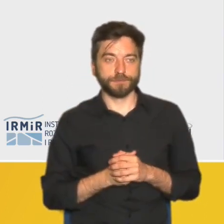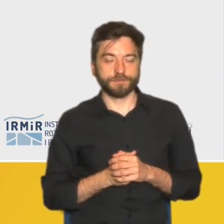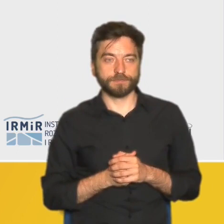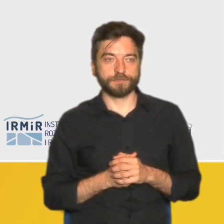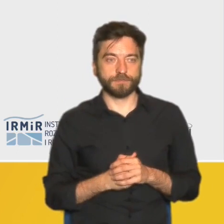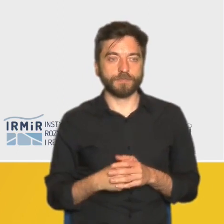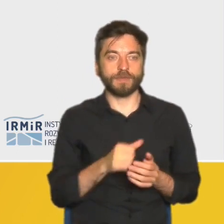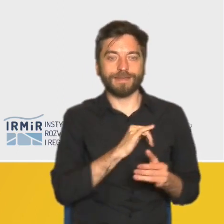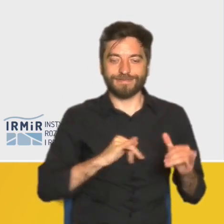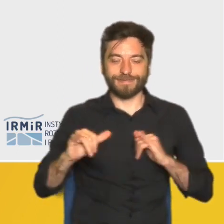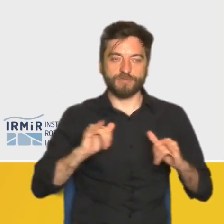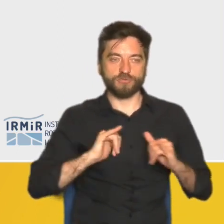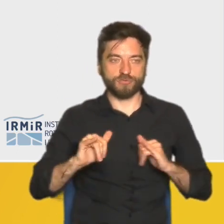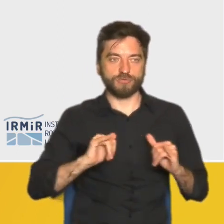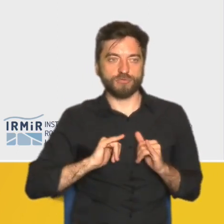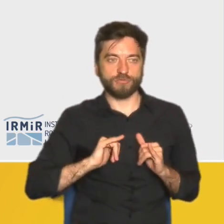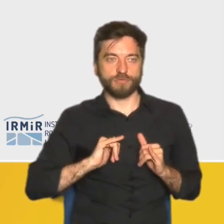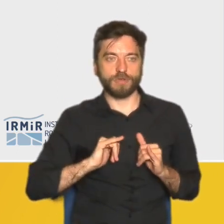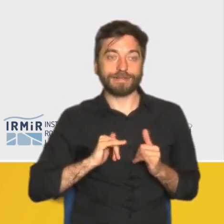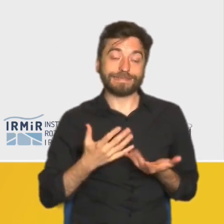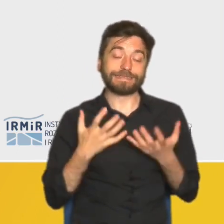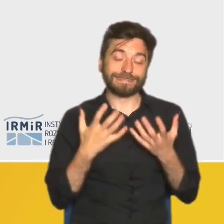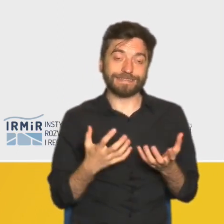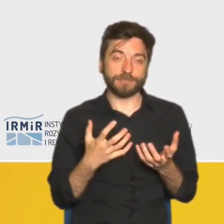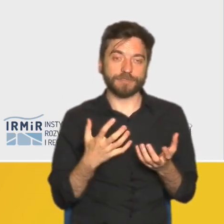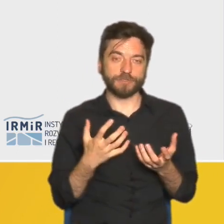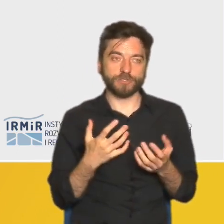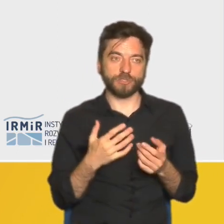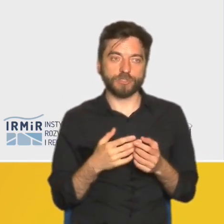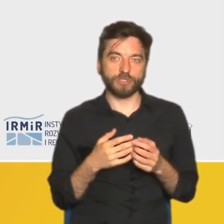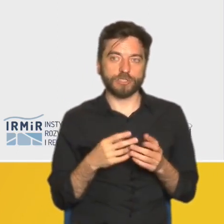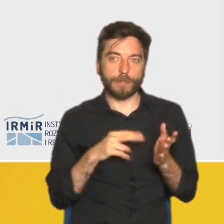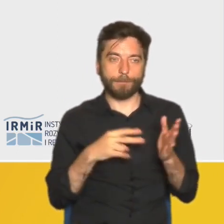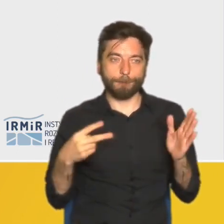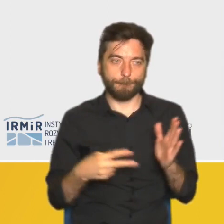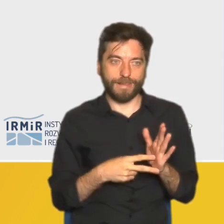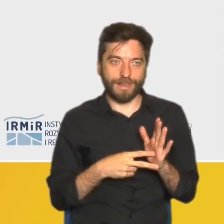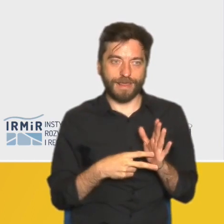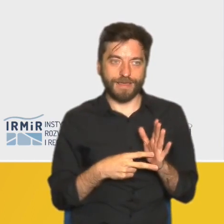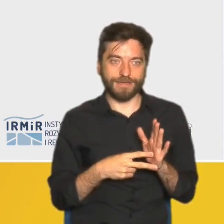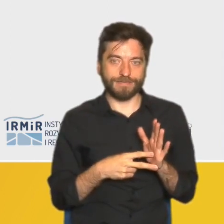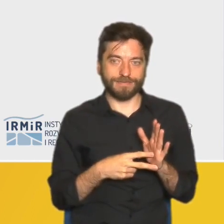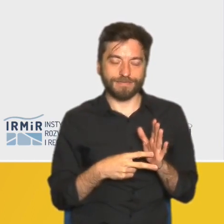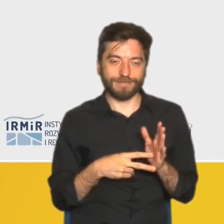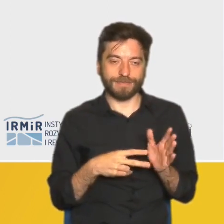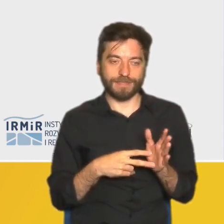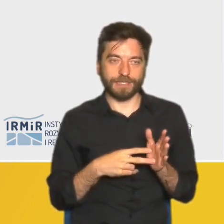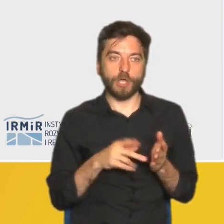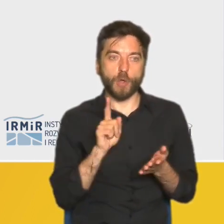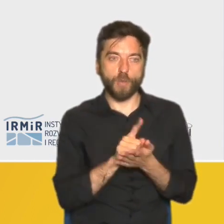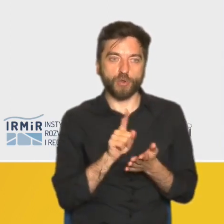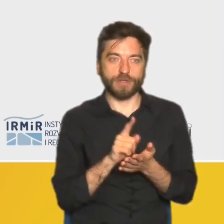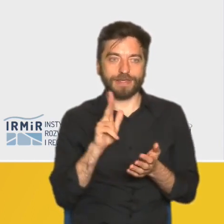Niektórzy samorządowcy sugerowali taką rewizję założeń planistycznych poprzez podatek